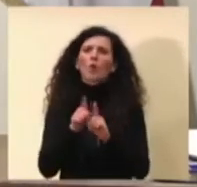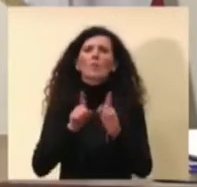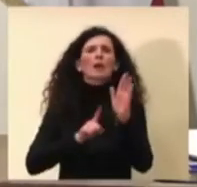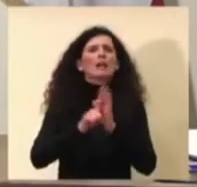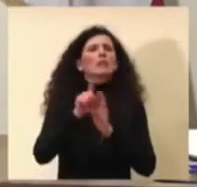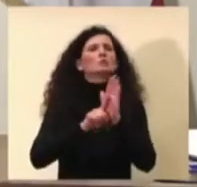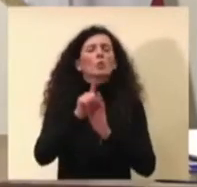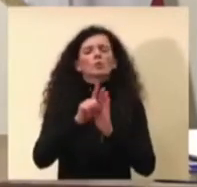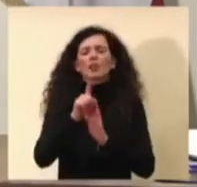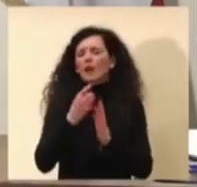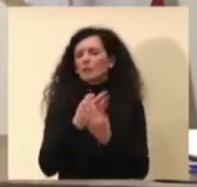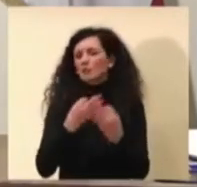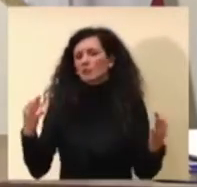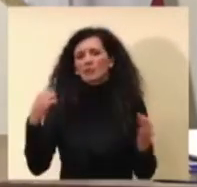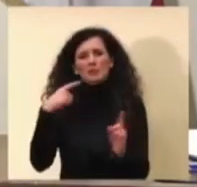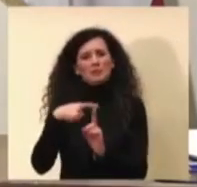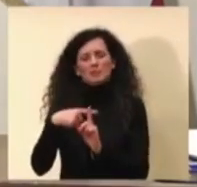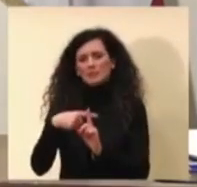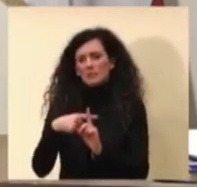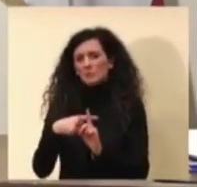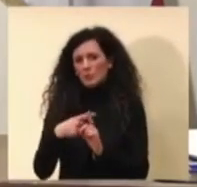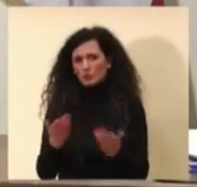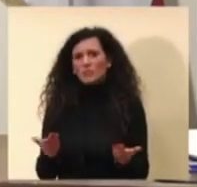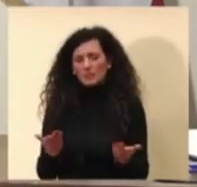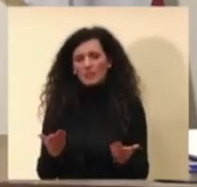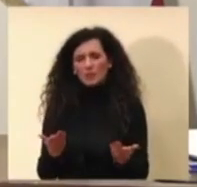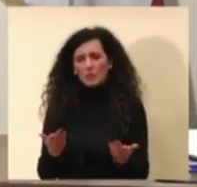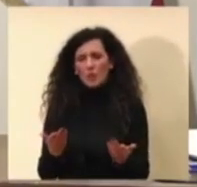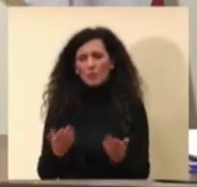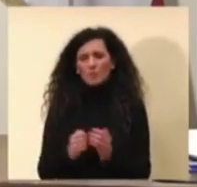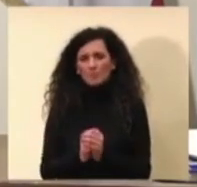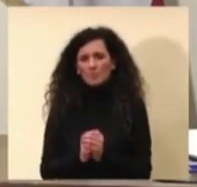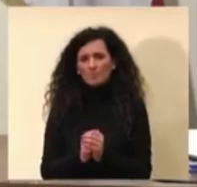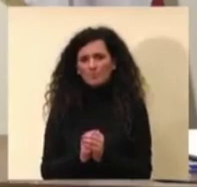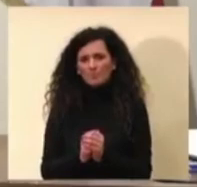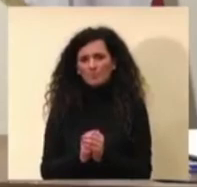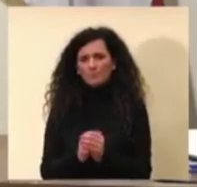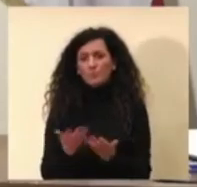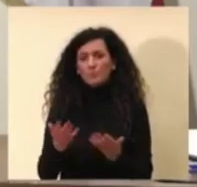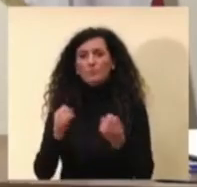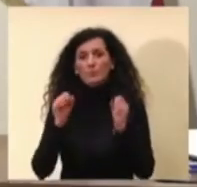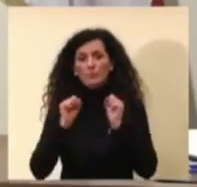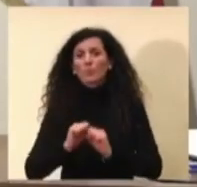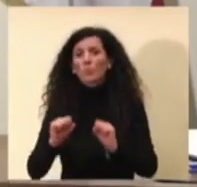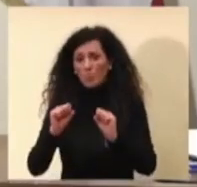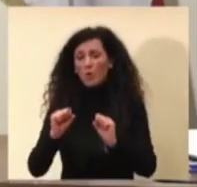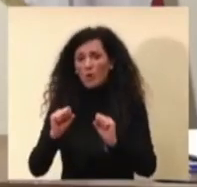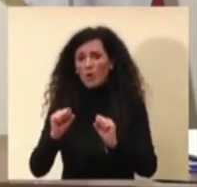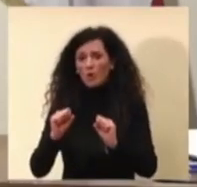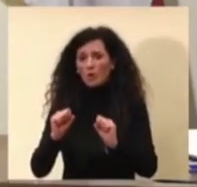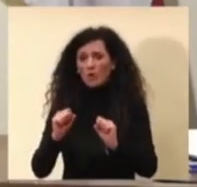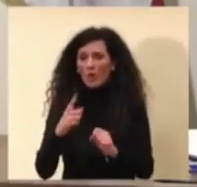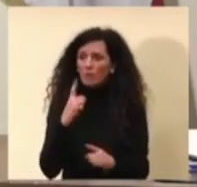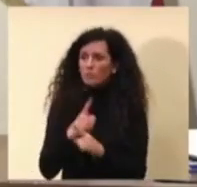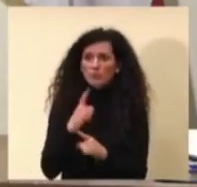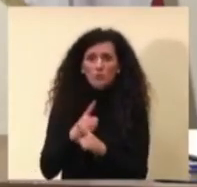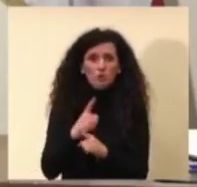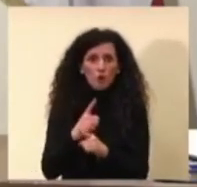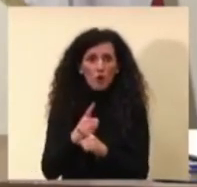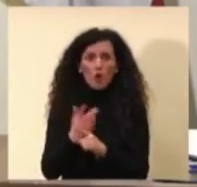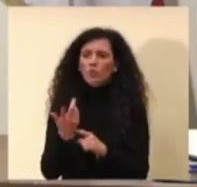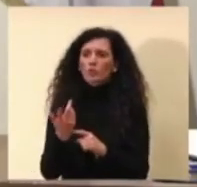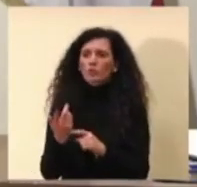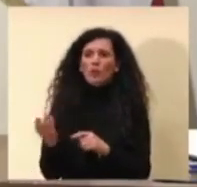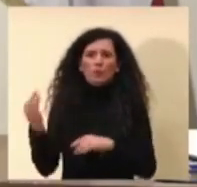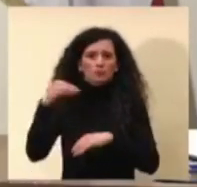risultato, teniamo conto anche con il virus che muta che potrebbe esserci bisogno di dosi